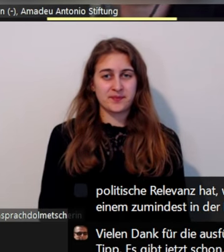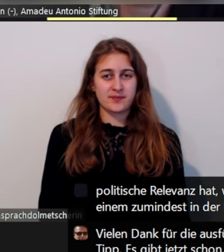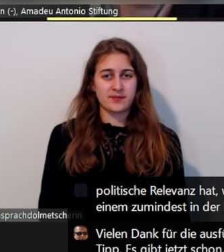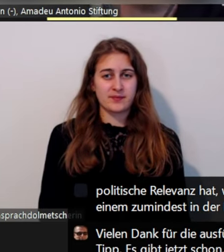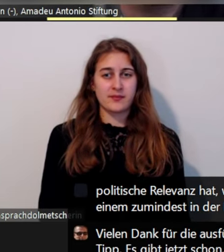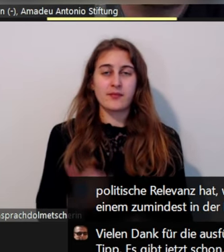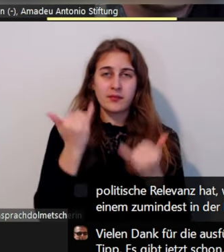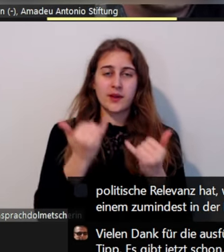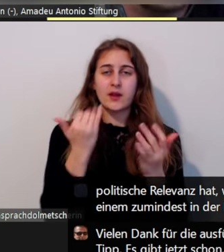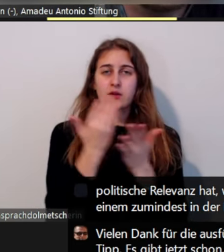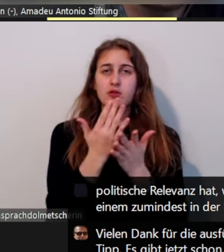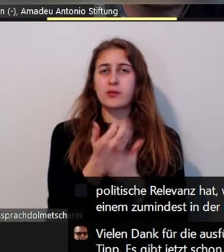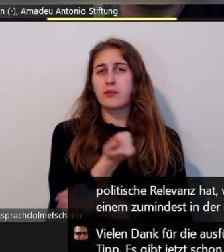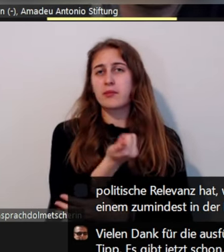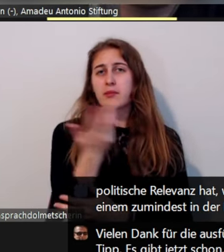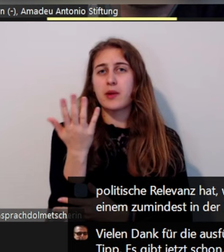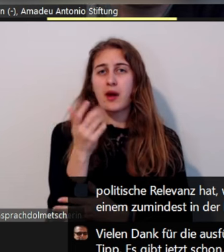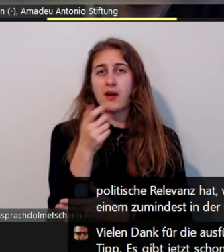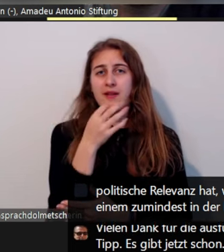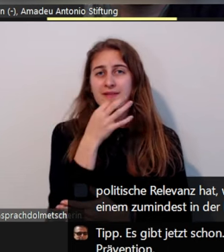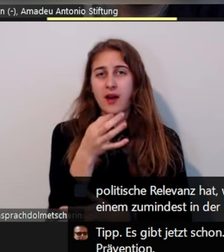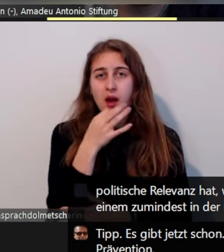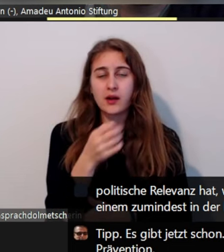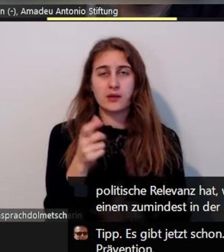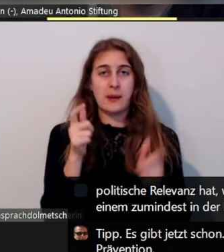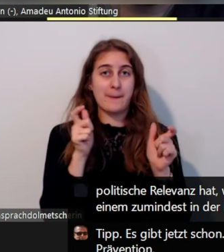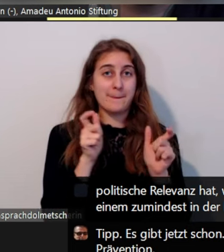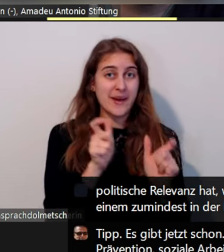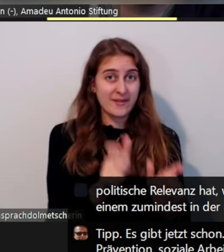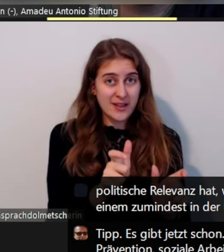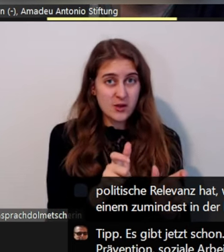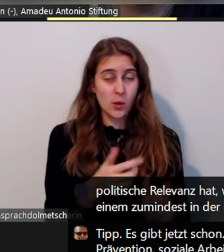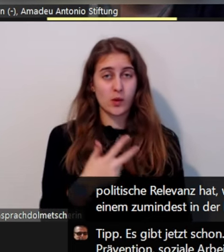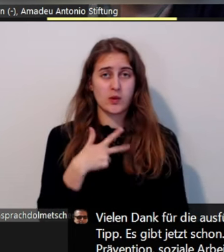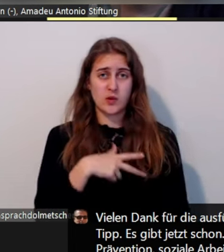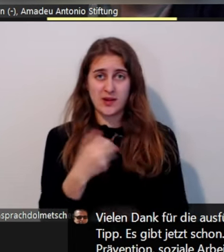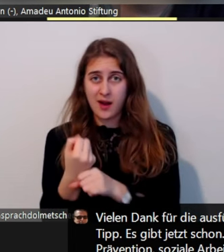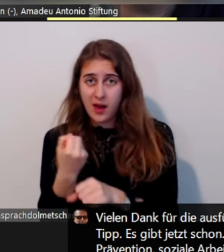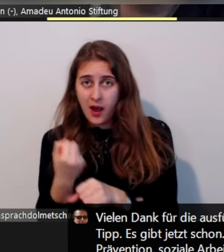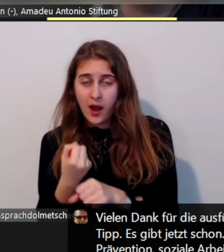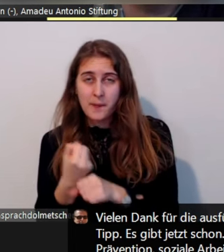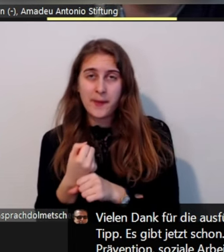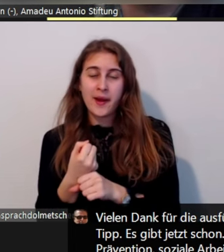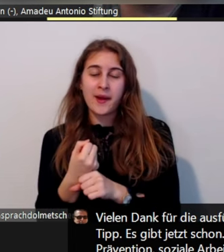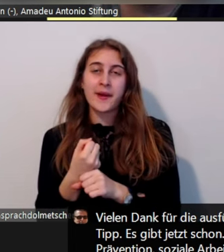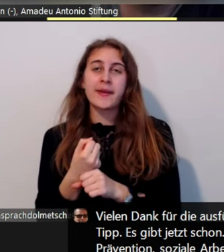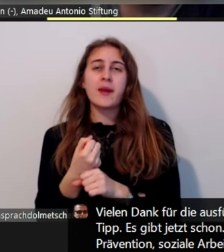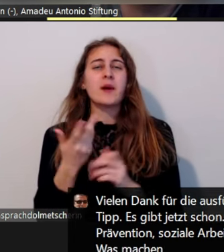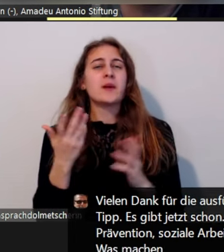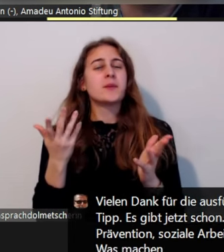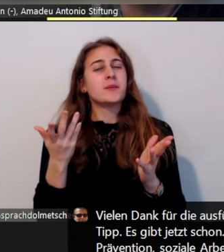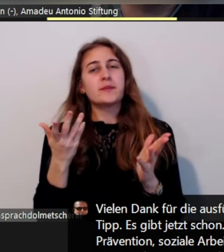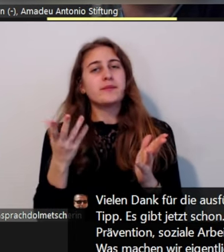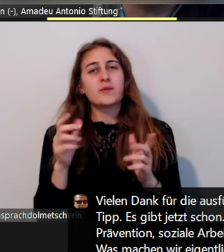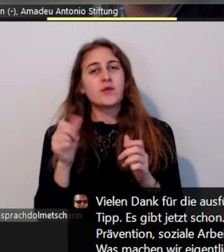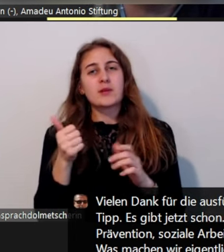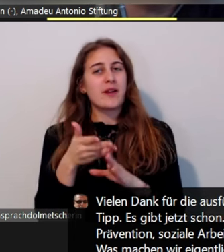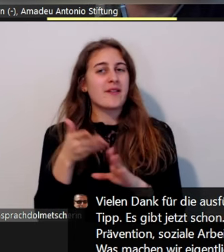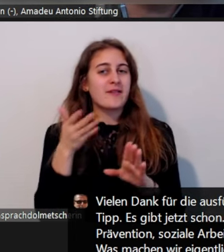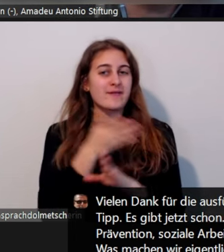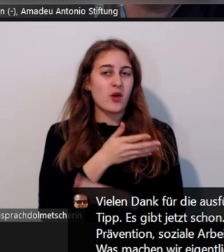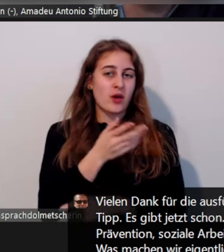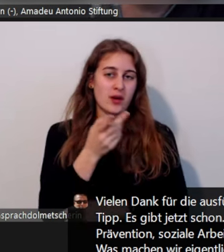zum Thema Prävention, soziale Arbeit, aber bevor wir eher in diese Richtung mal schauen, was machen wir eigentlich mit den Ergebnissen des